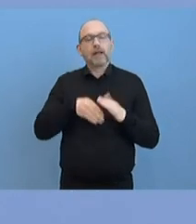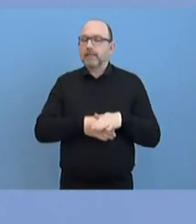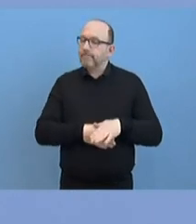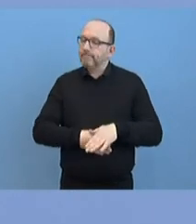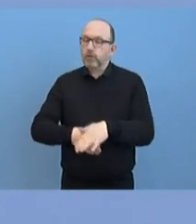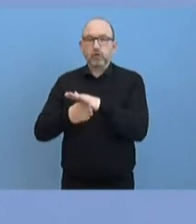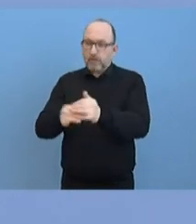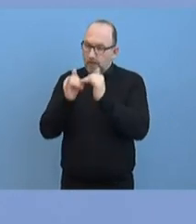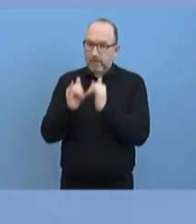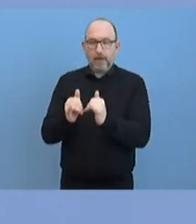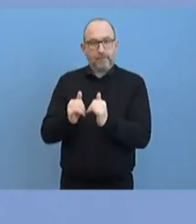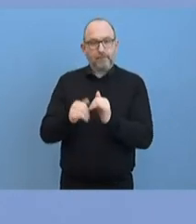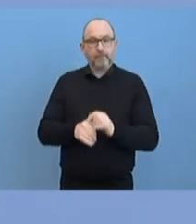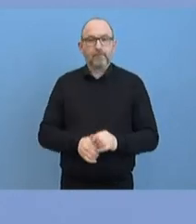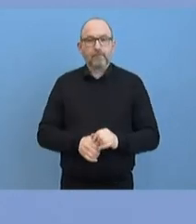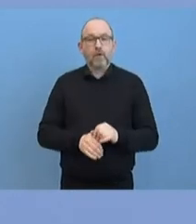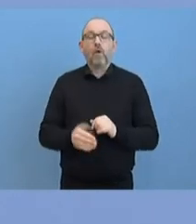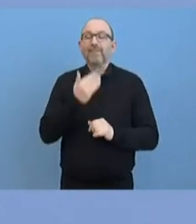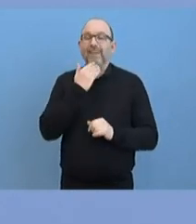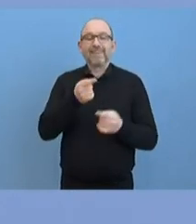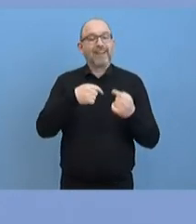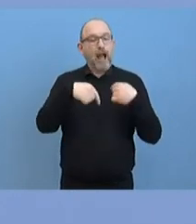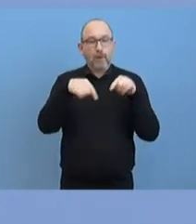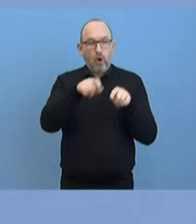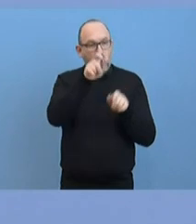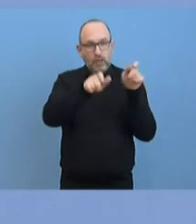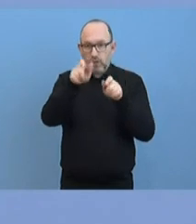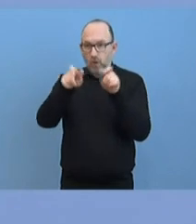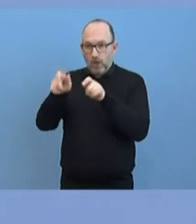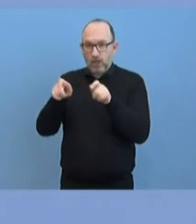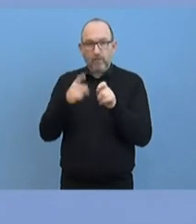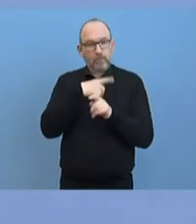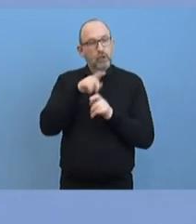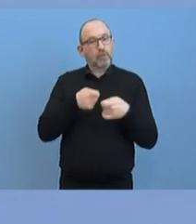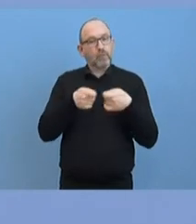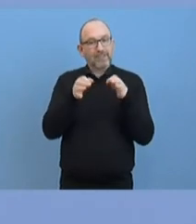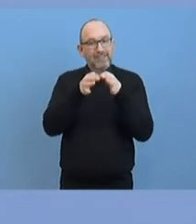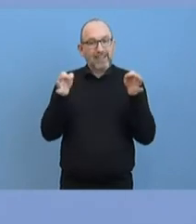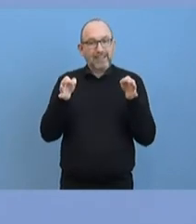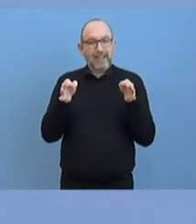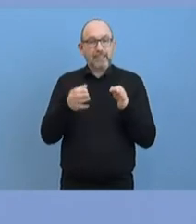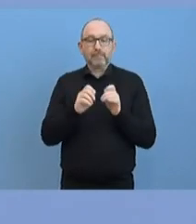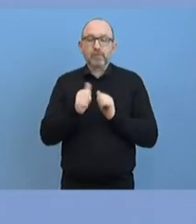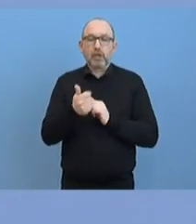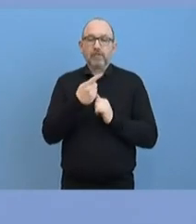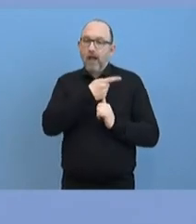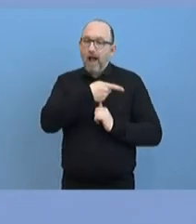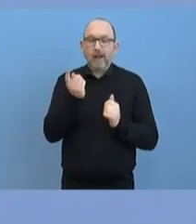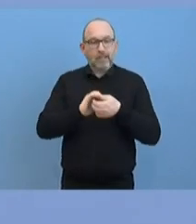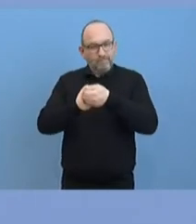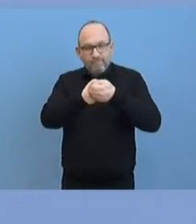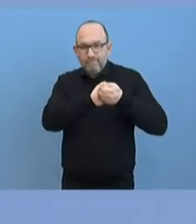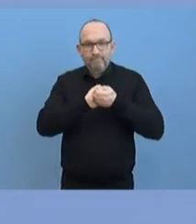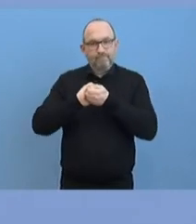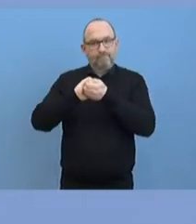ausdrücklich. Und sie dankt auch den Abgeordneten des Deutschen Bundestages in besonderer Weise für das Zusammenstehen in